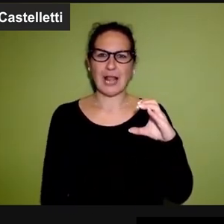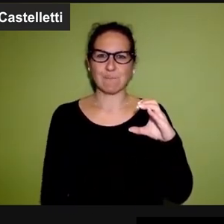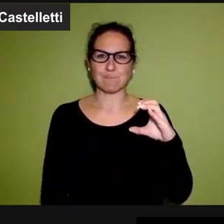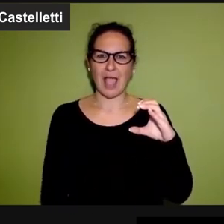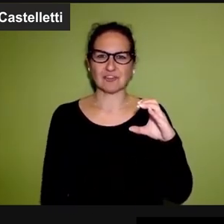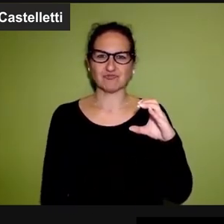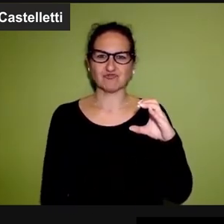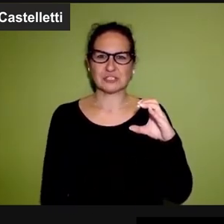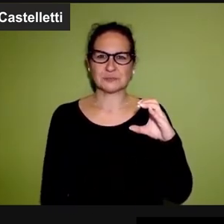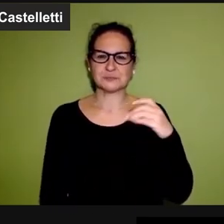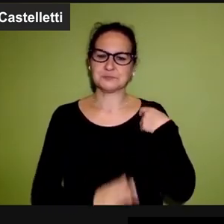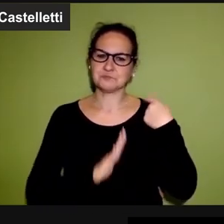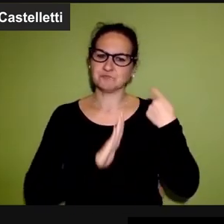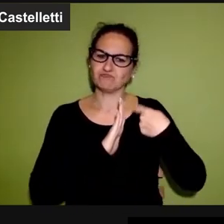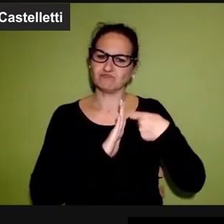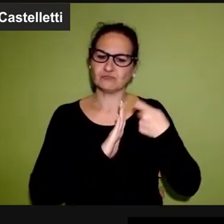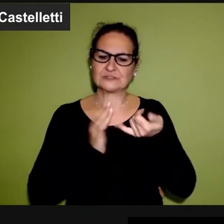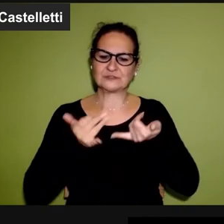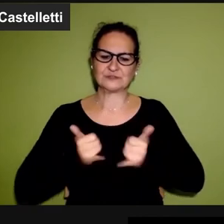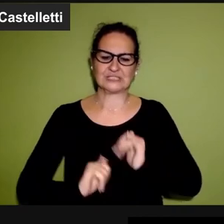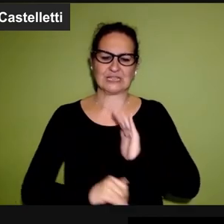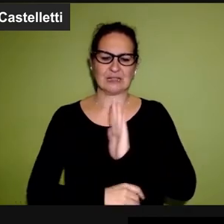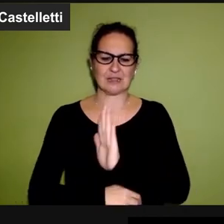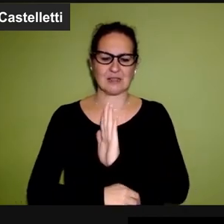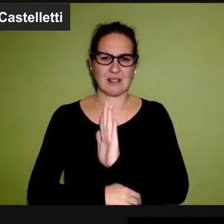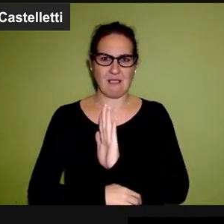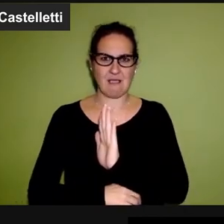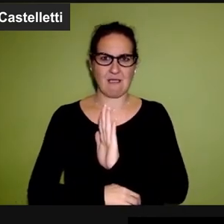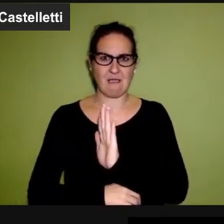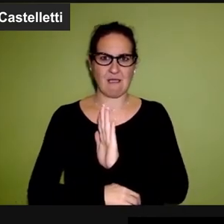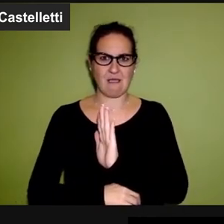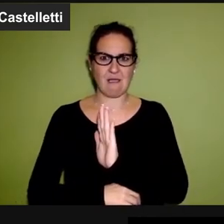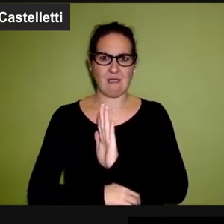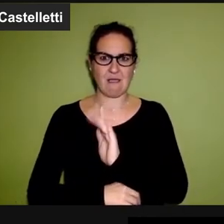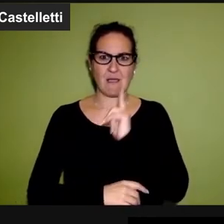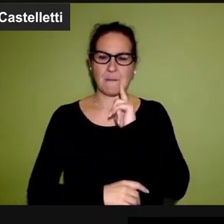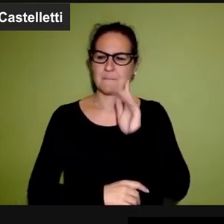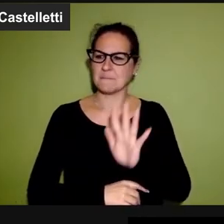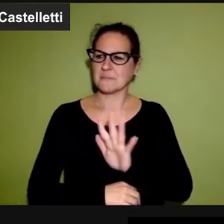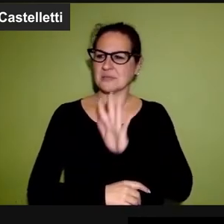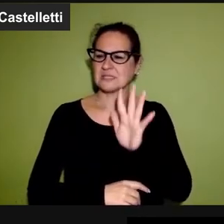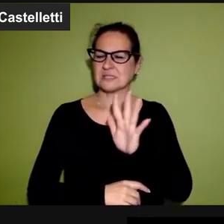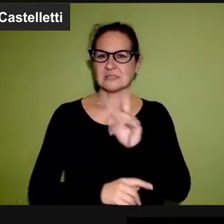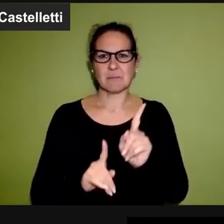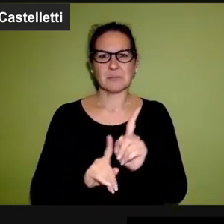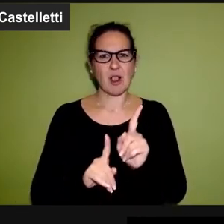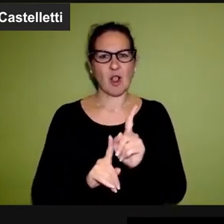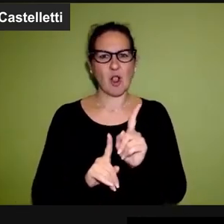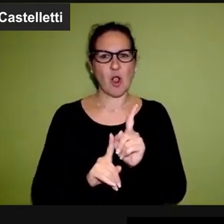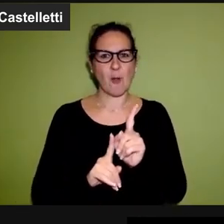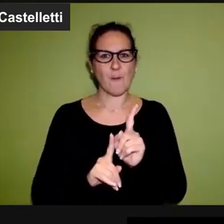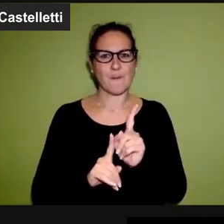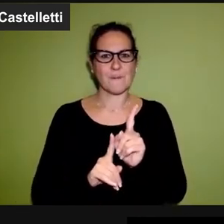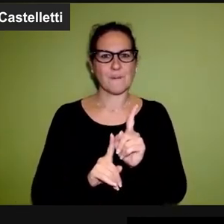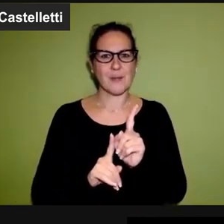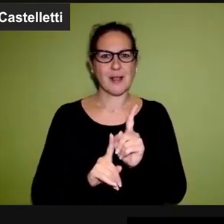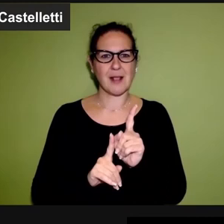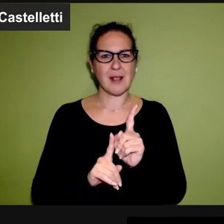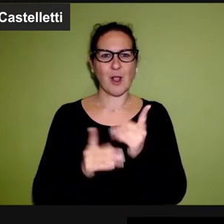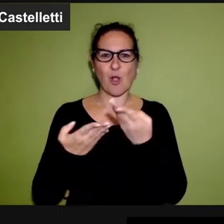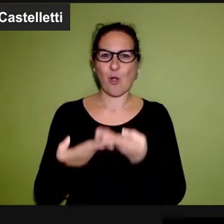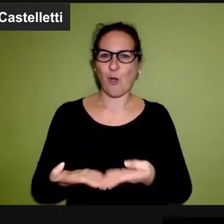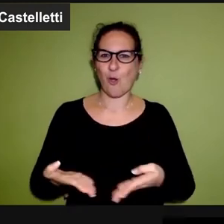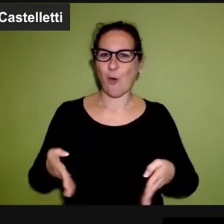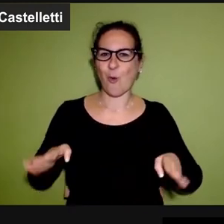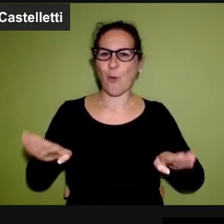Cronenberg girato da sua figlia che mi sembra, almeno a me, parso una buona conclusione